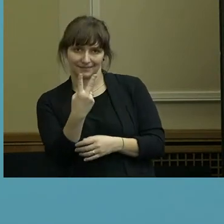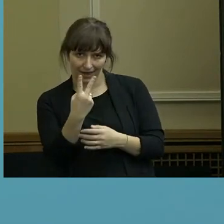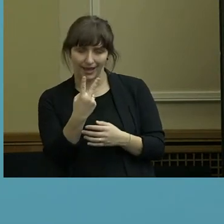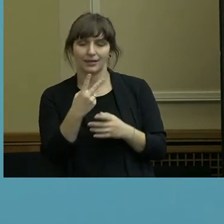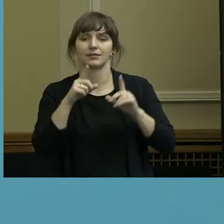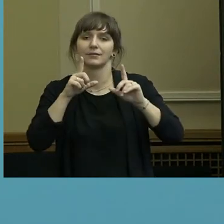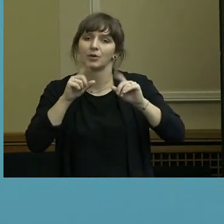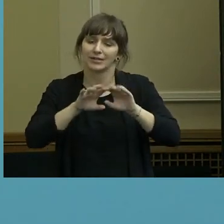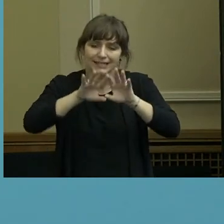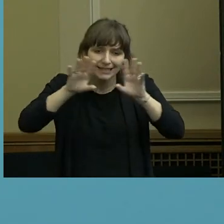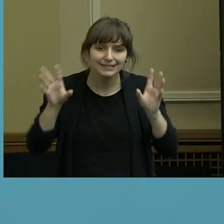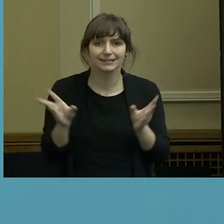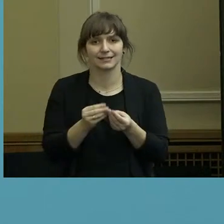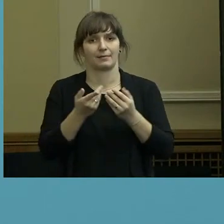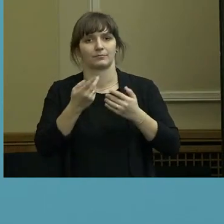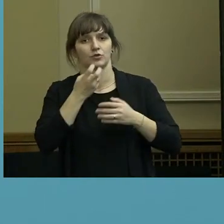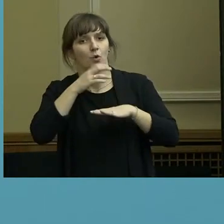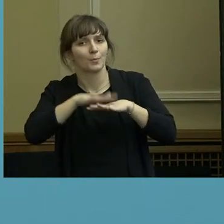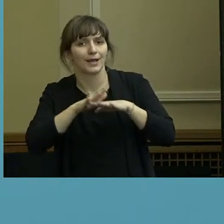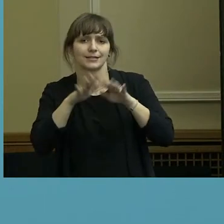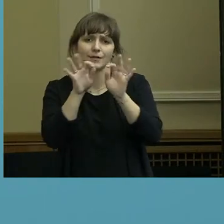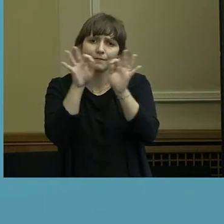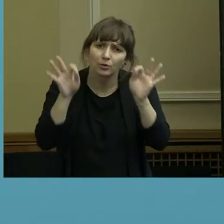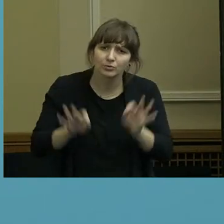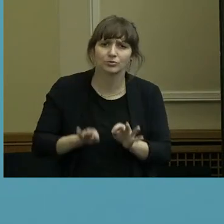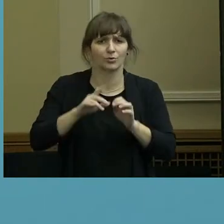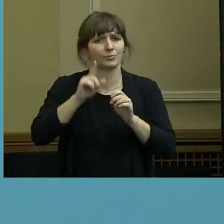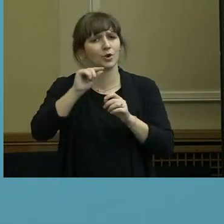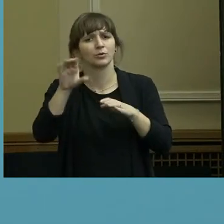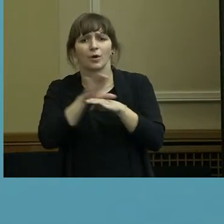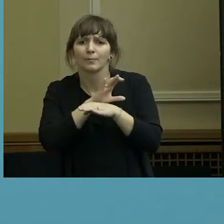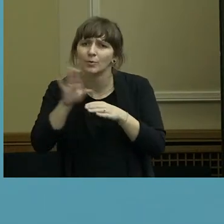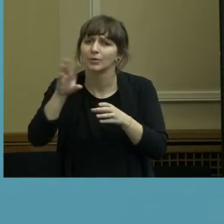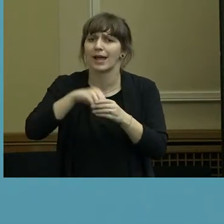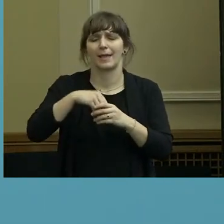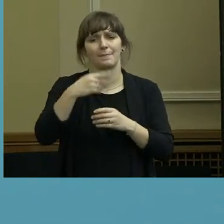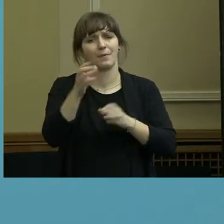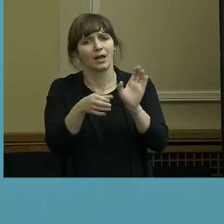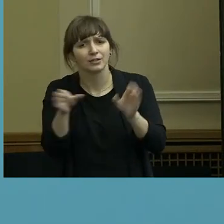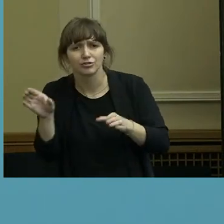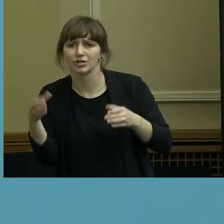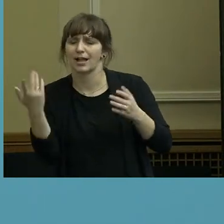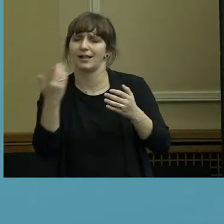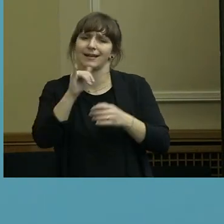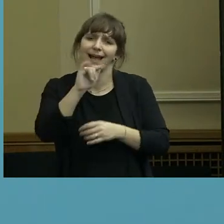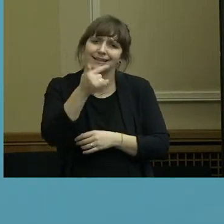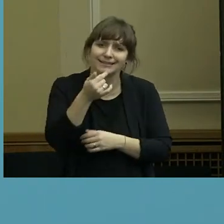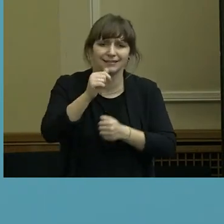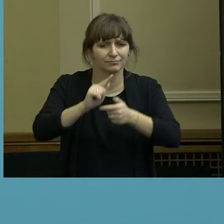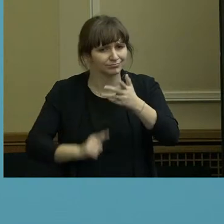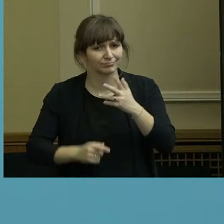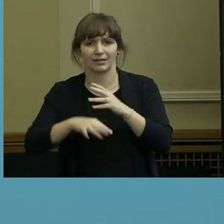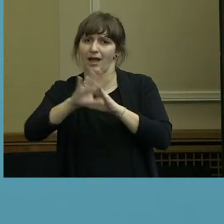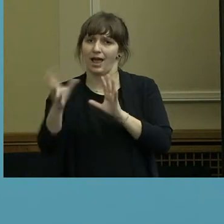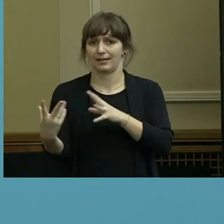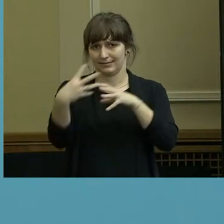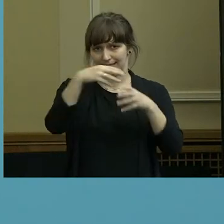Funktionalität von dem, was Sie angesprochen haben, Computer bis eben halt hin zum Personal auch übergeht.